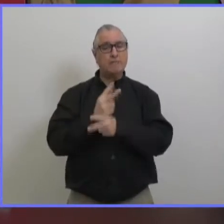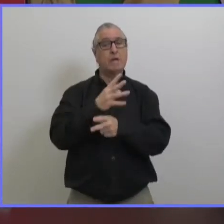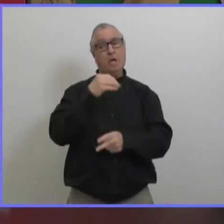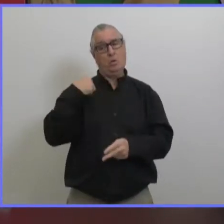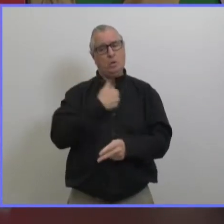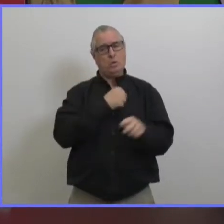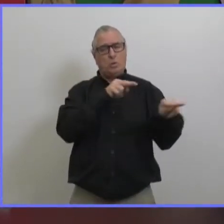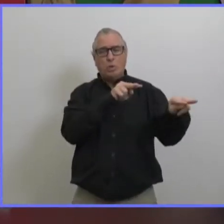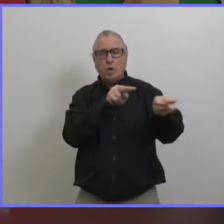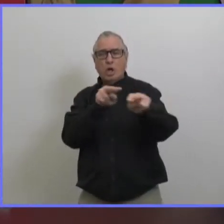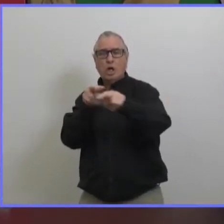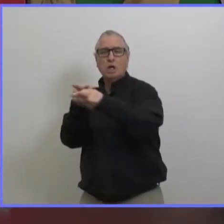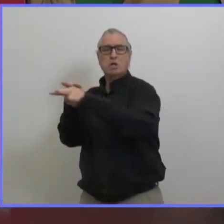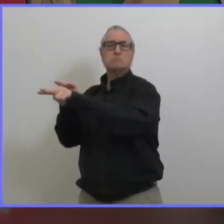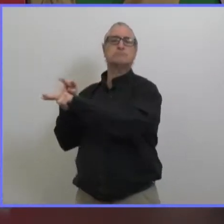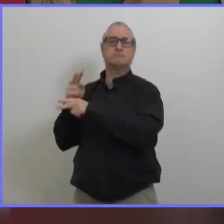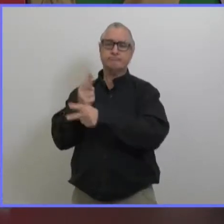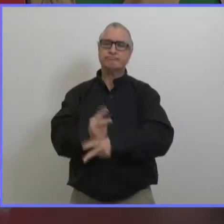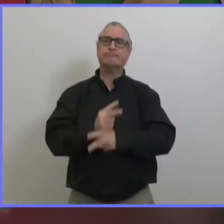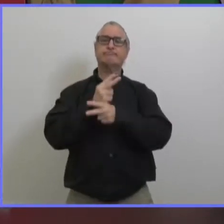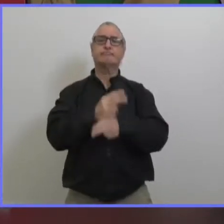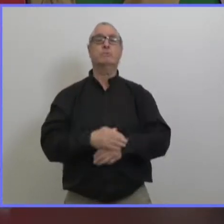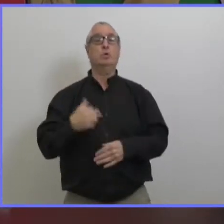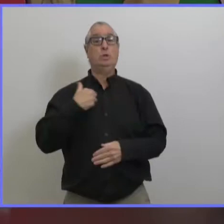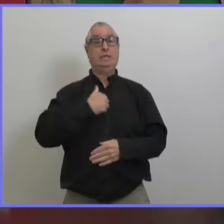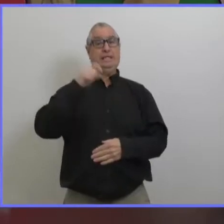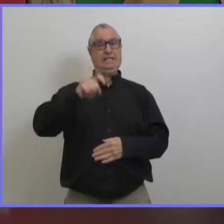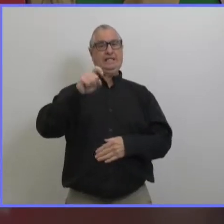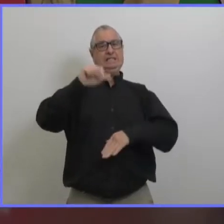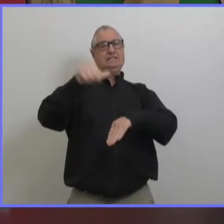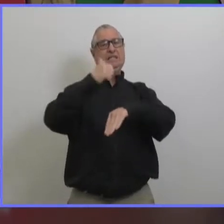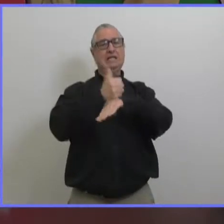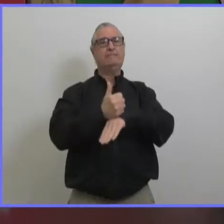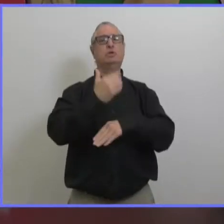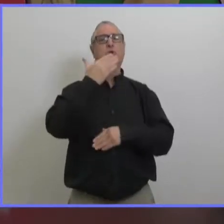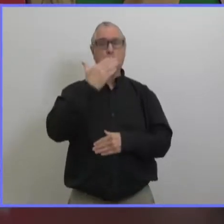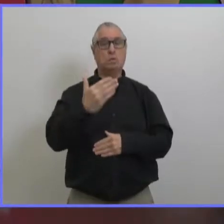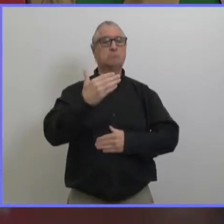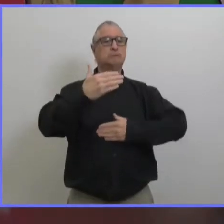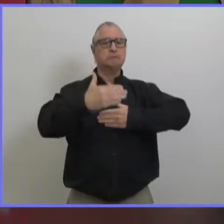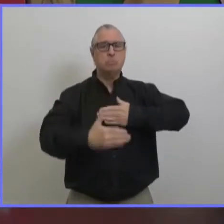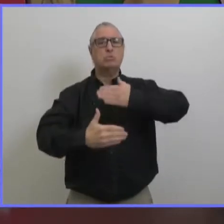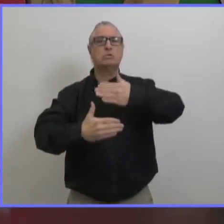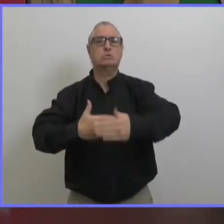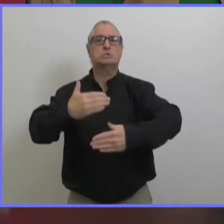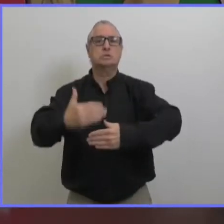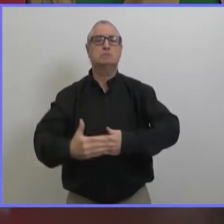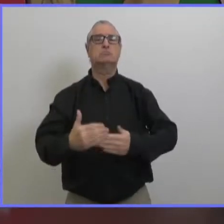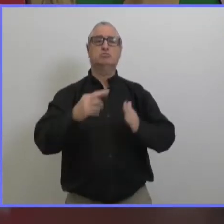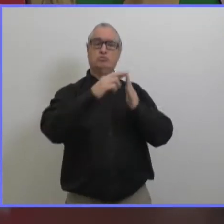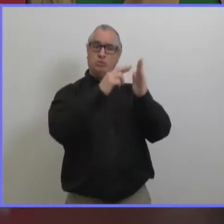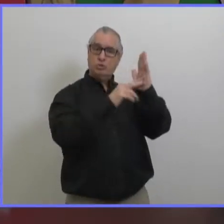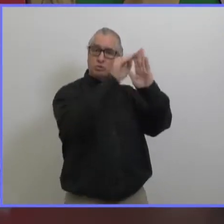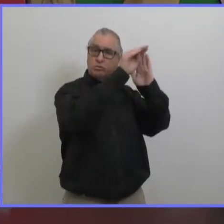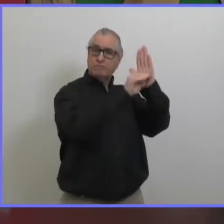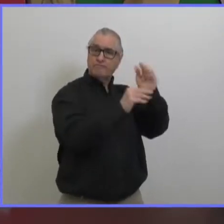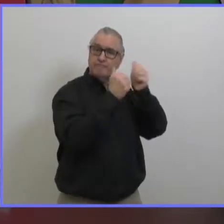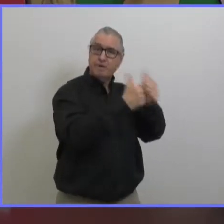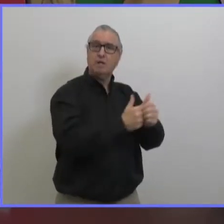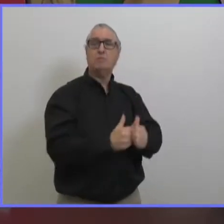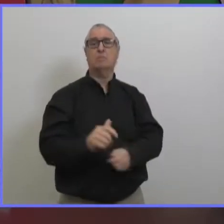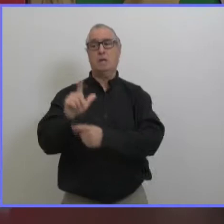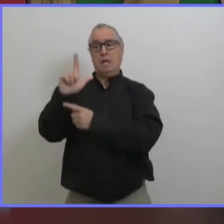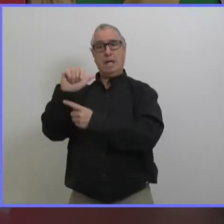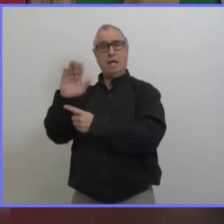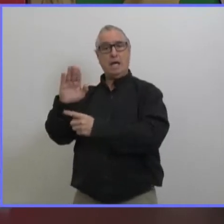qu'on ait encore ces processus très strictes en place pour essayer de réduire l'introduction de ces variants nous avons